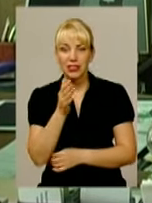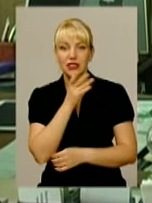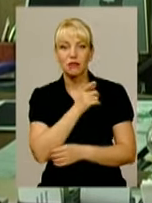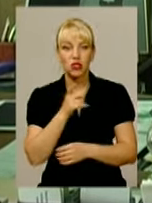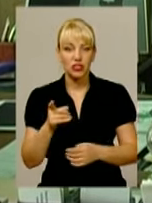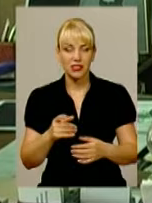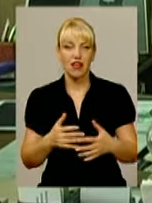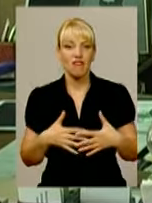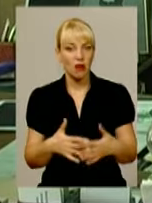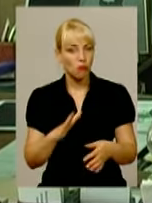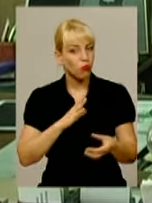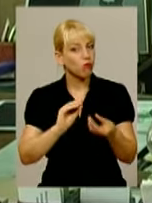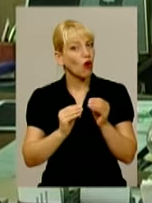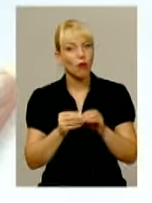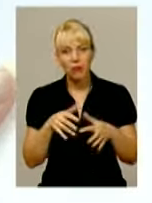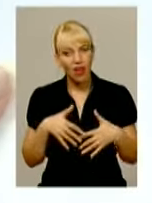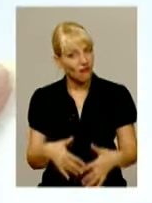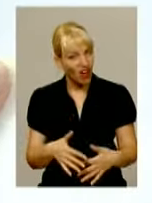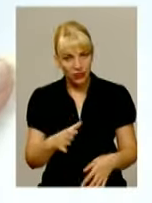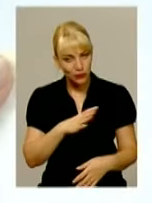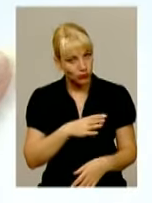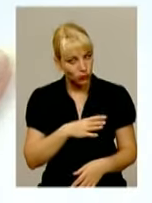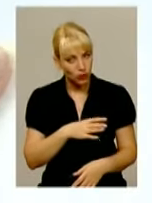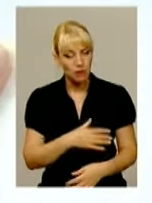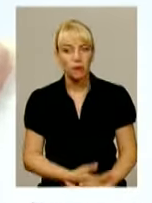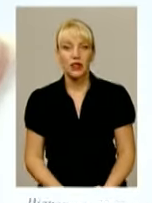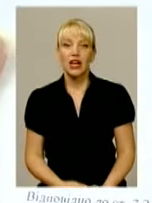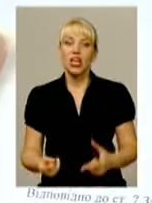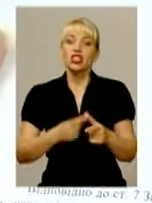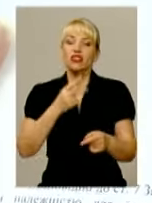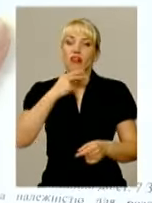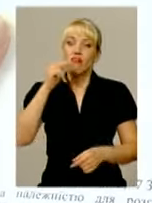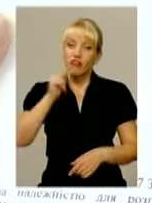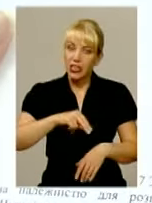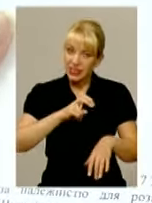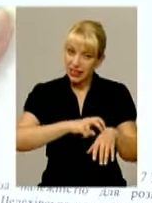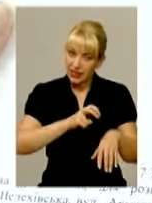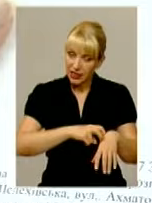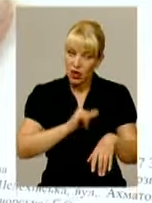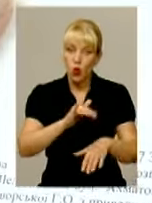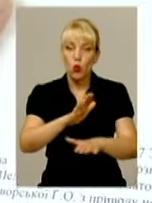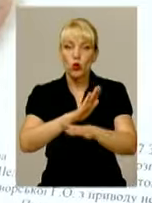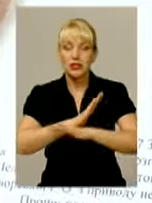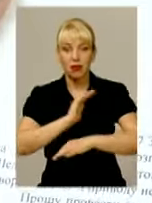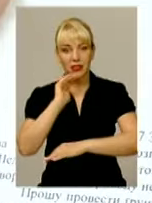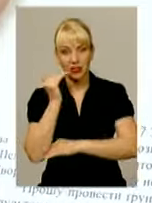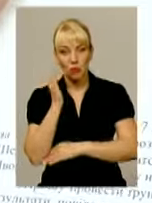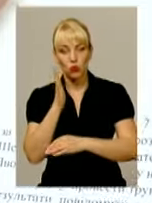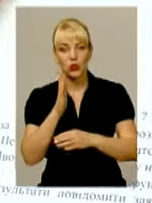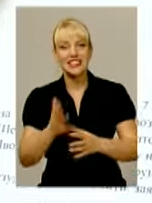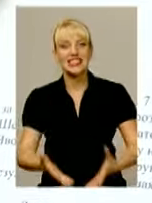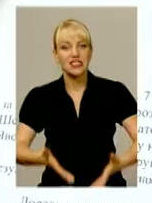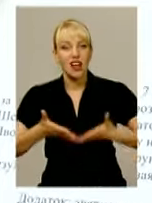в неї було дуже багато проблем з цією вагітністю. Зрештою, чи винні лікарі у смерті немовляти, мають з'ясувати правоохоронні органи.